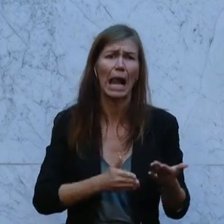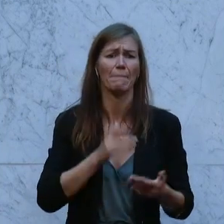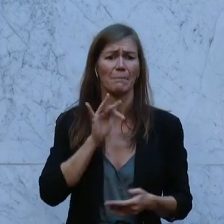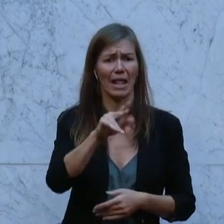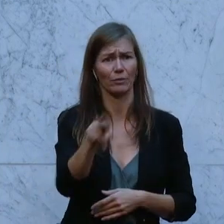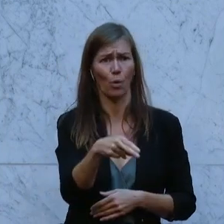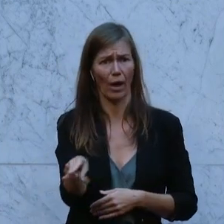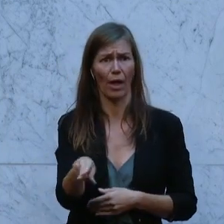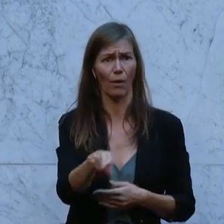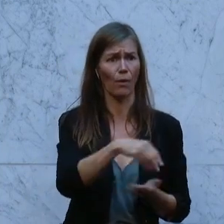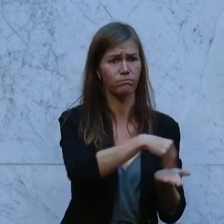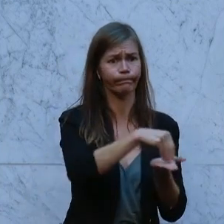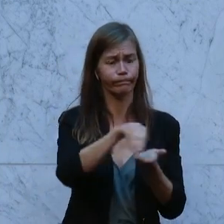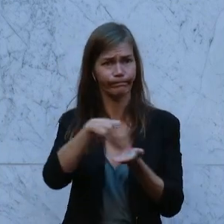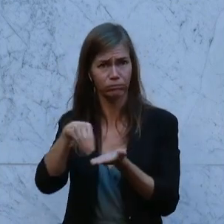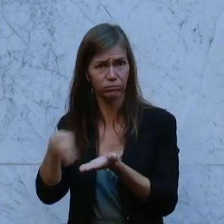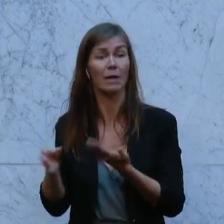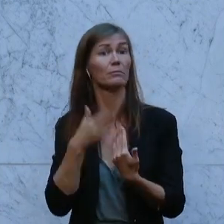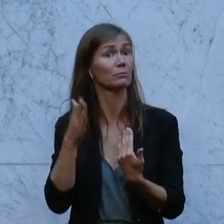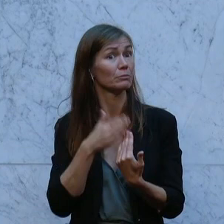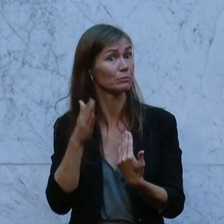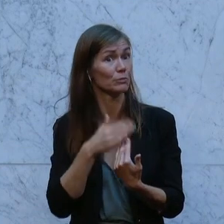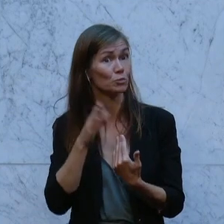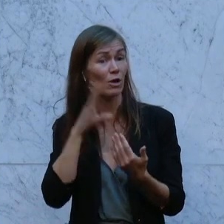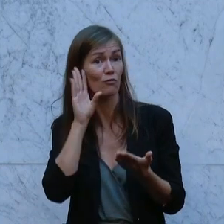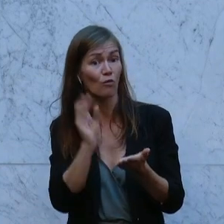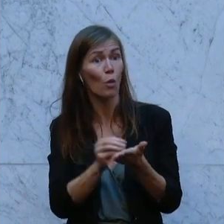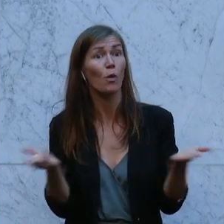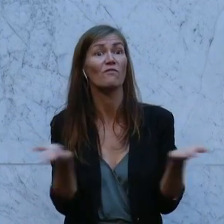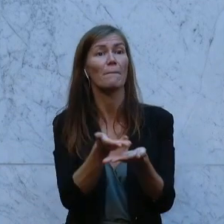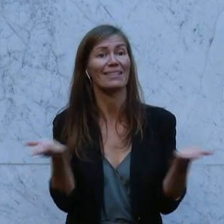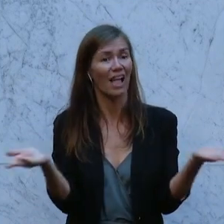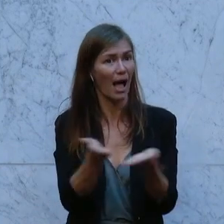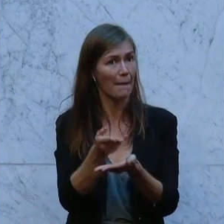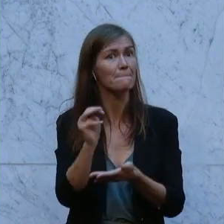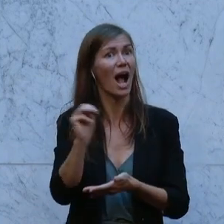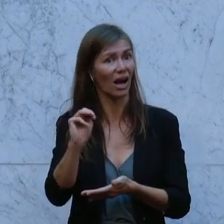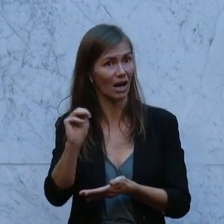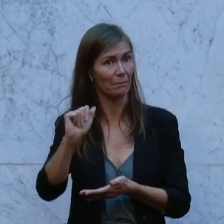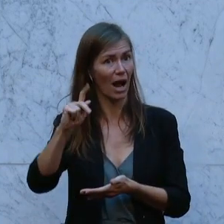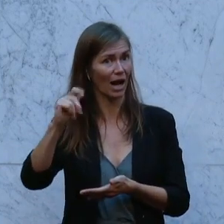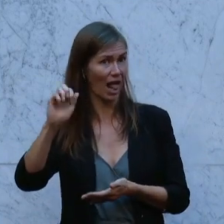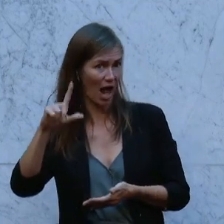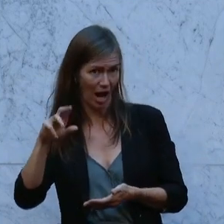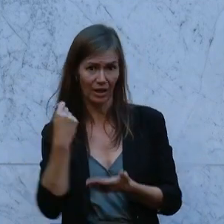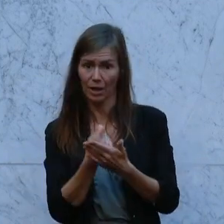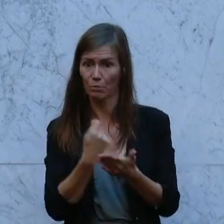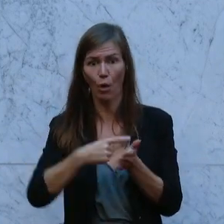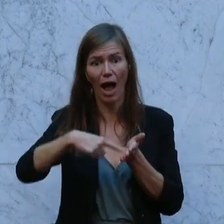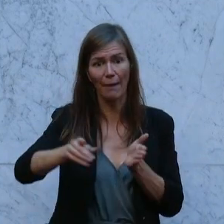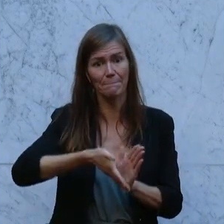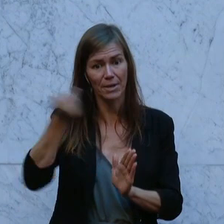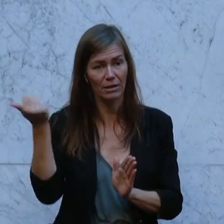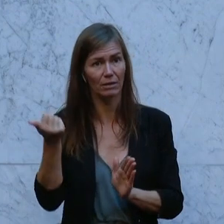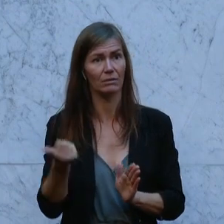Denken Sie, wie gesagt, an die Abschaffung der Maklerinnengebühr. Und jetzt auch an den Mietpreisdeckel, für den wir Grüne in dieser Koalition wirklich